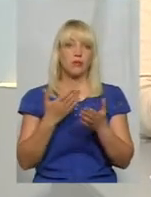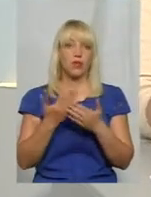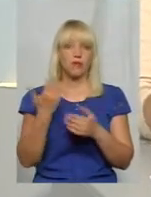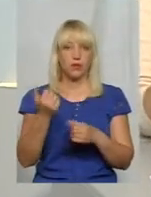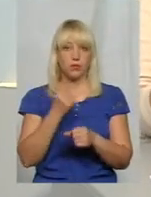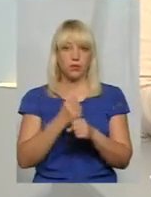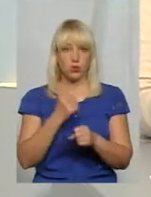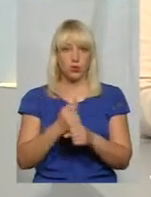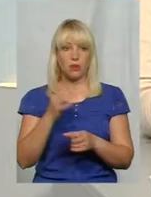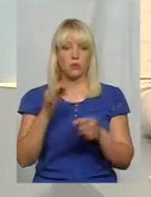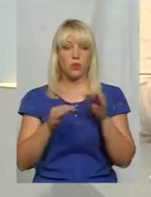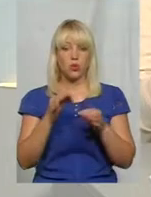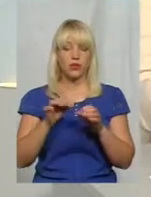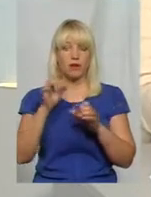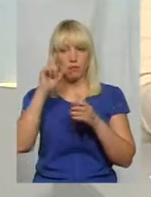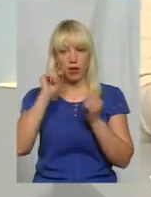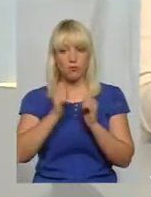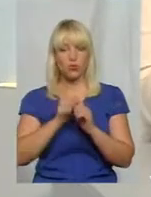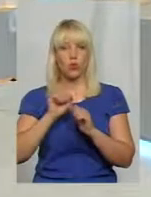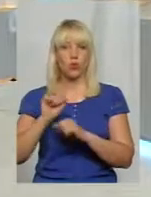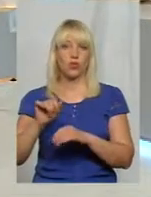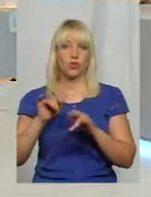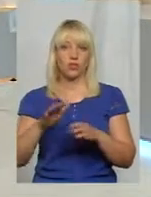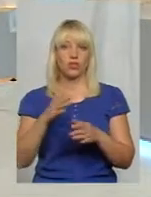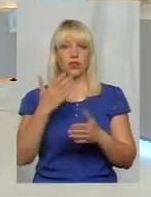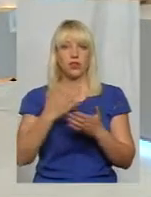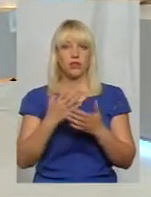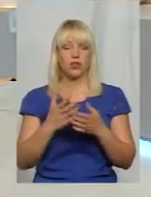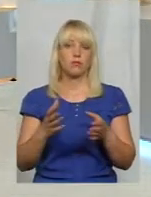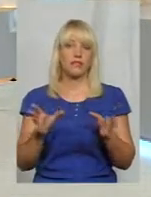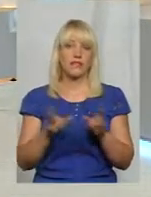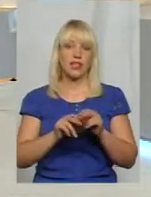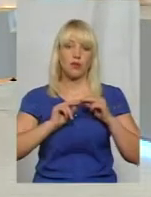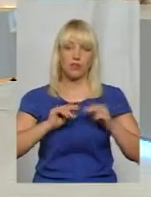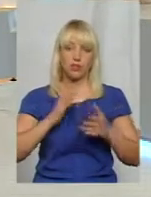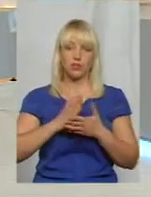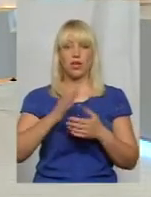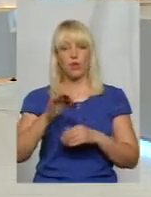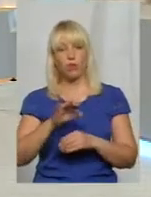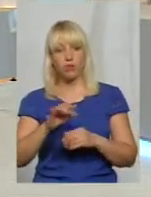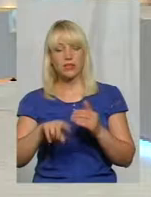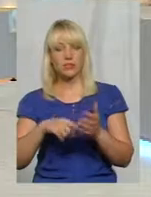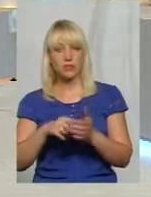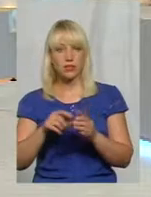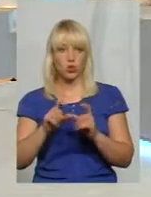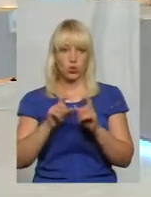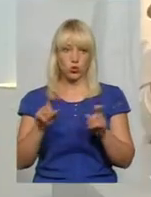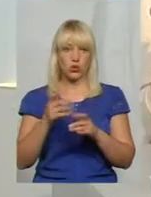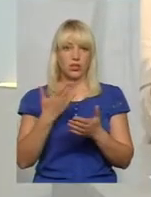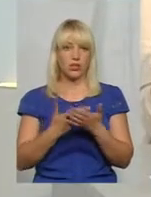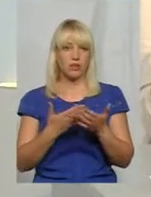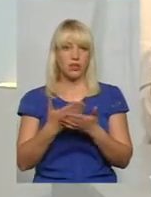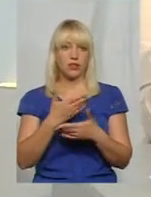пам'яткоохоронній діяльності, взаємодія є там обласних, міських структур. Щоб, от ми навіть дивились